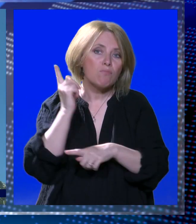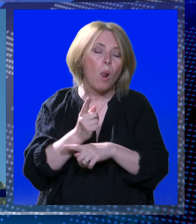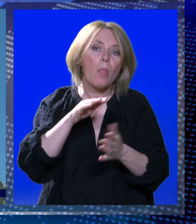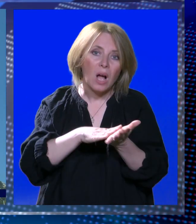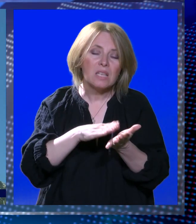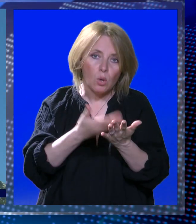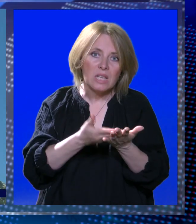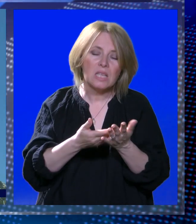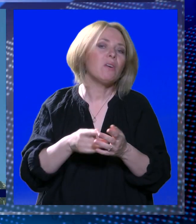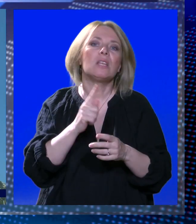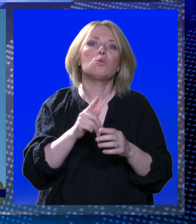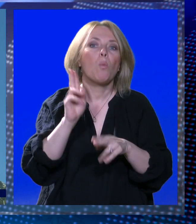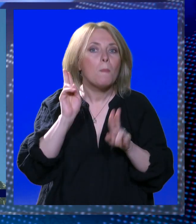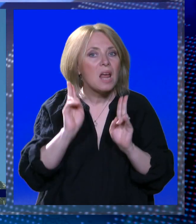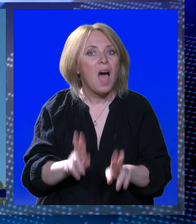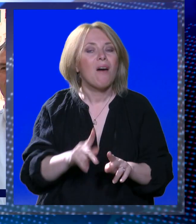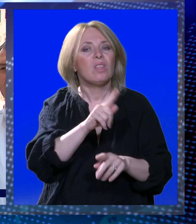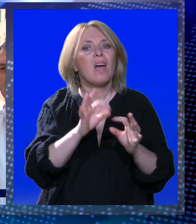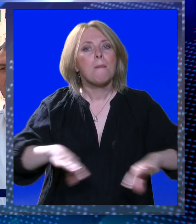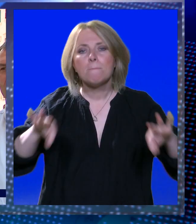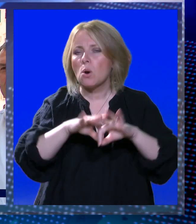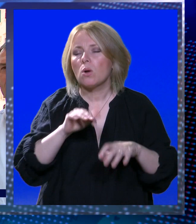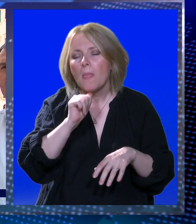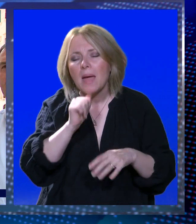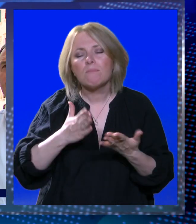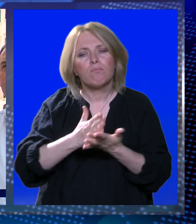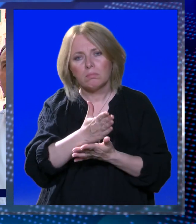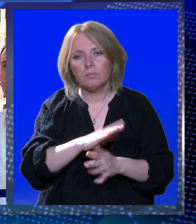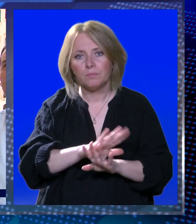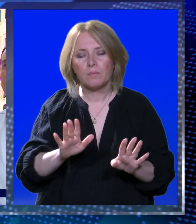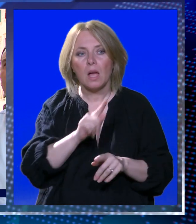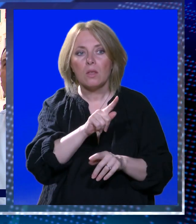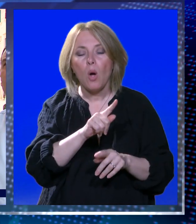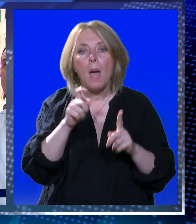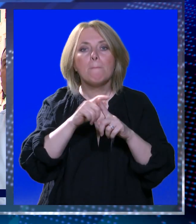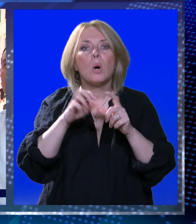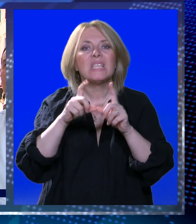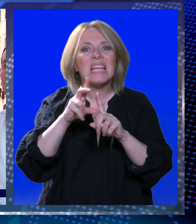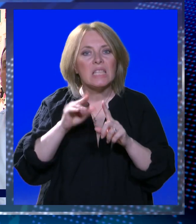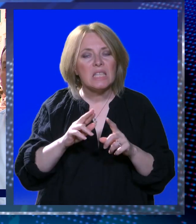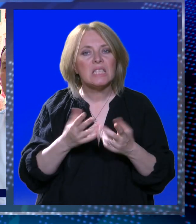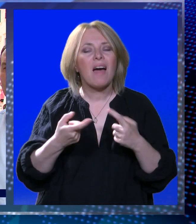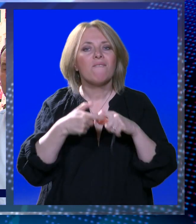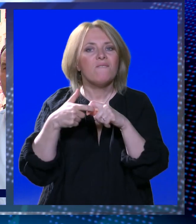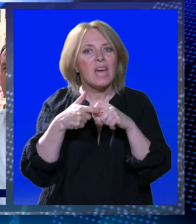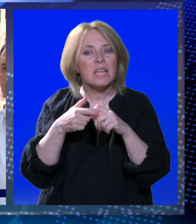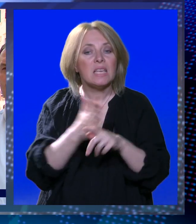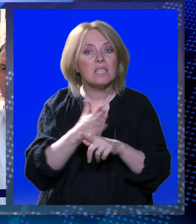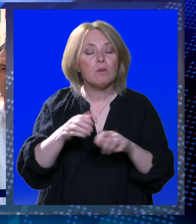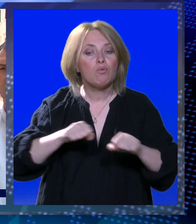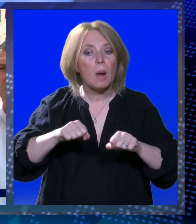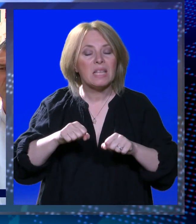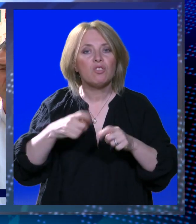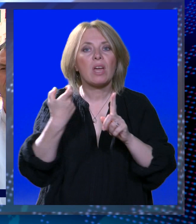pravu, te kako je spomenuti, projekt neodrživ. I da je on posljedica neke vrste sprege između